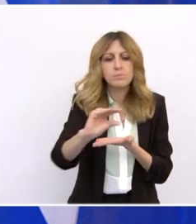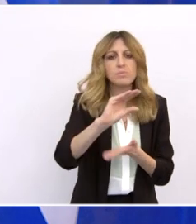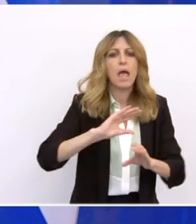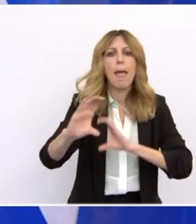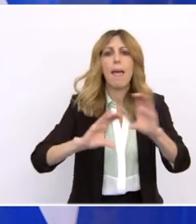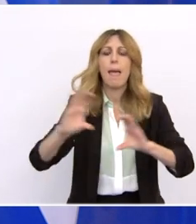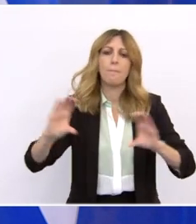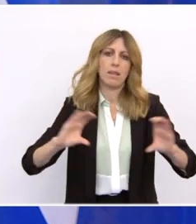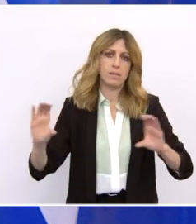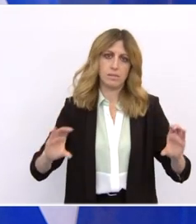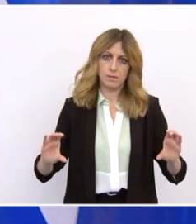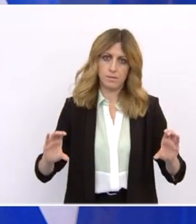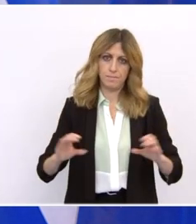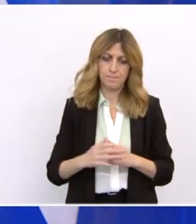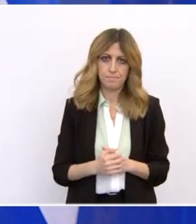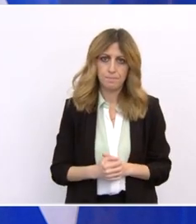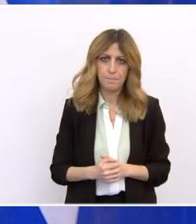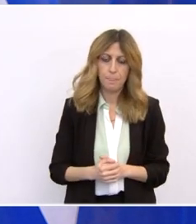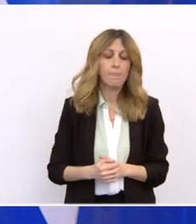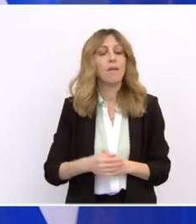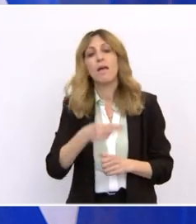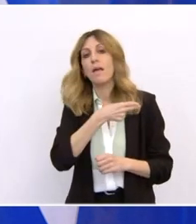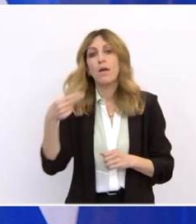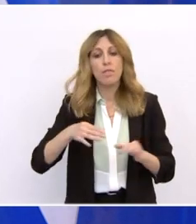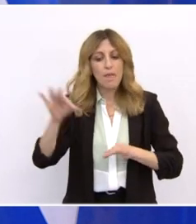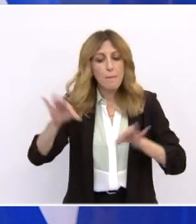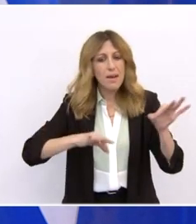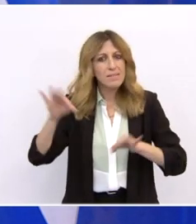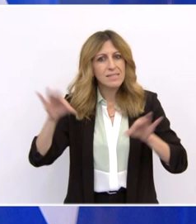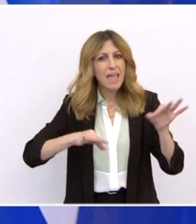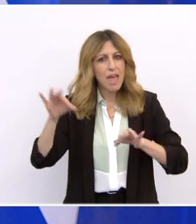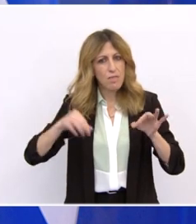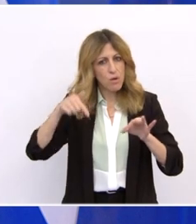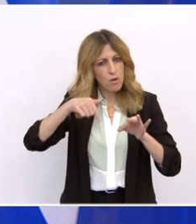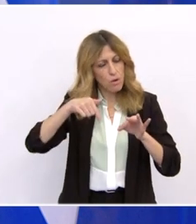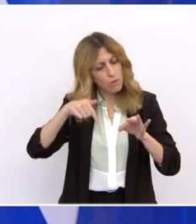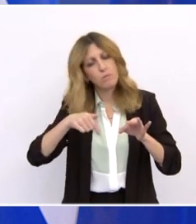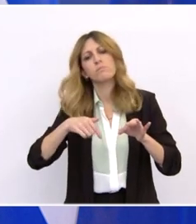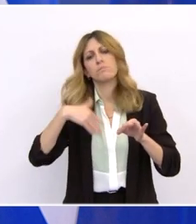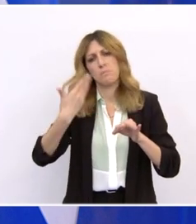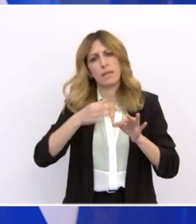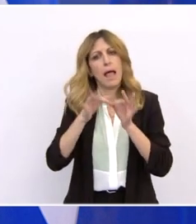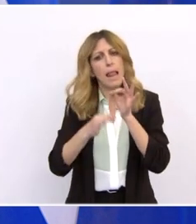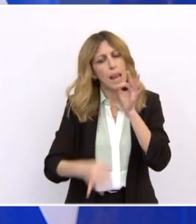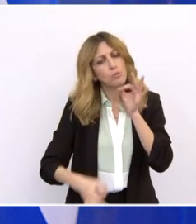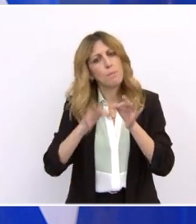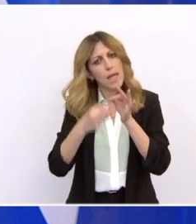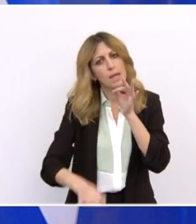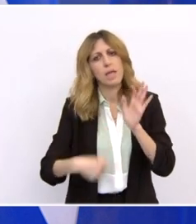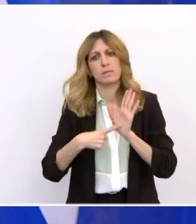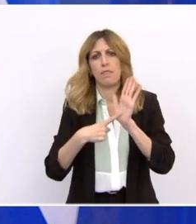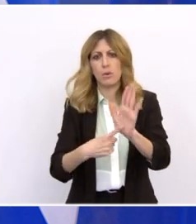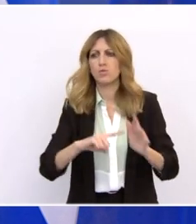Αναλληλικότερα για το σχέδιο θα μιλήσουν στη συνέχεια οι εισηγητές μας που εργάστηκαν για καιρό